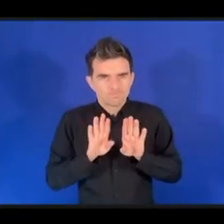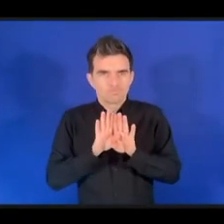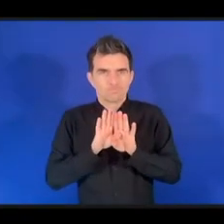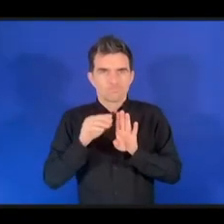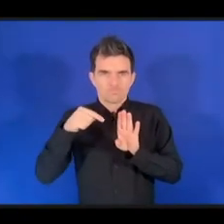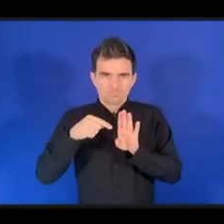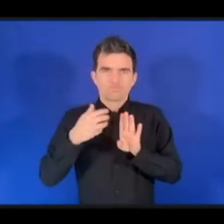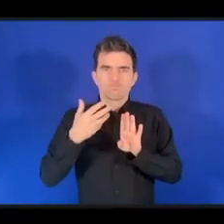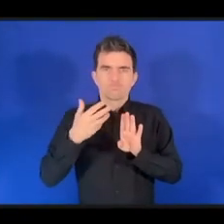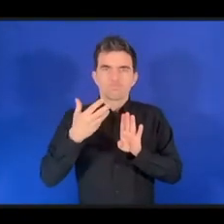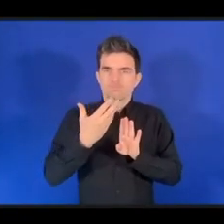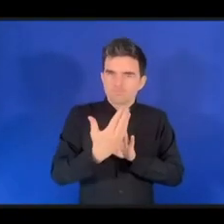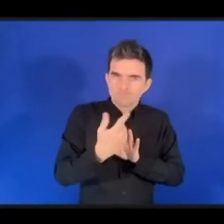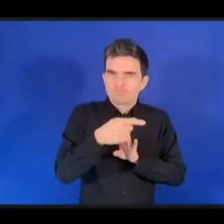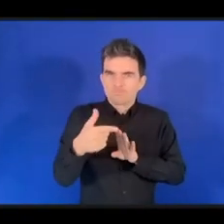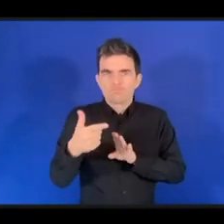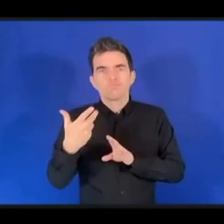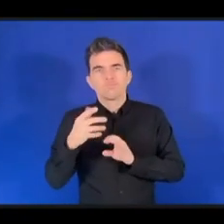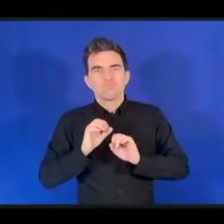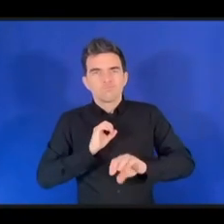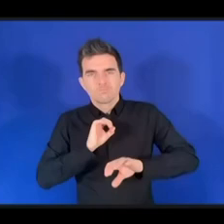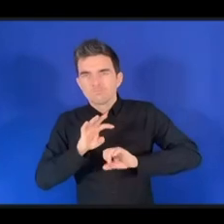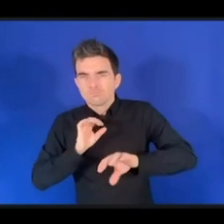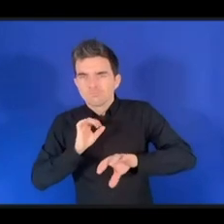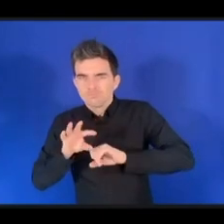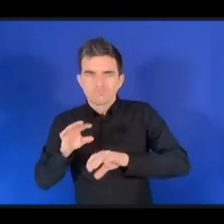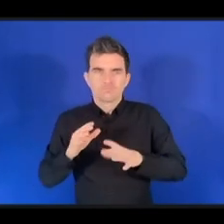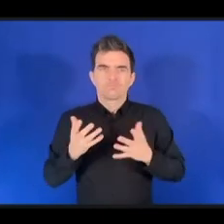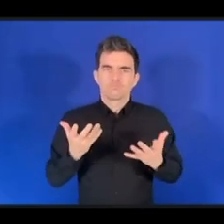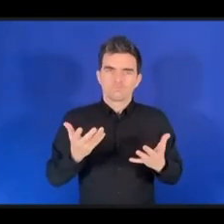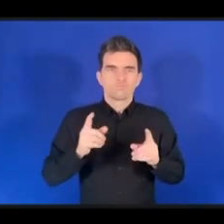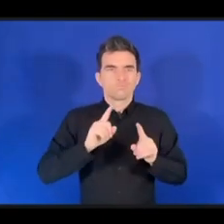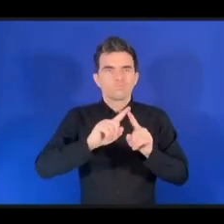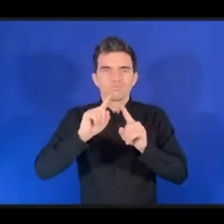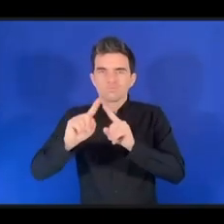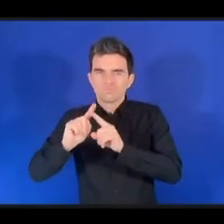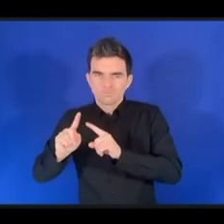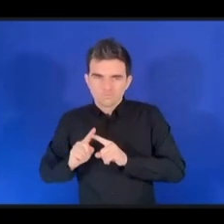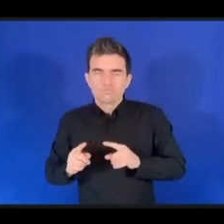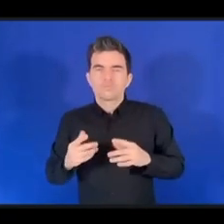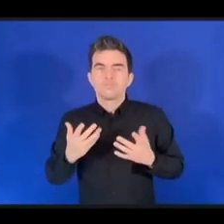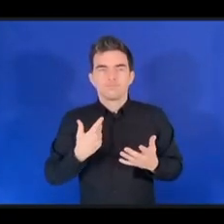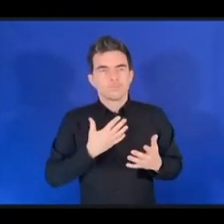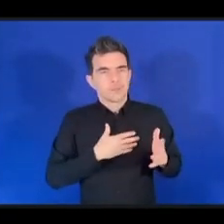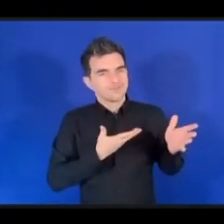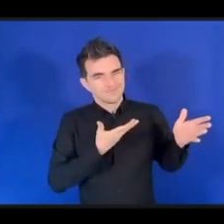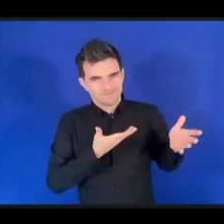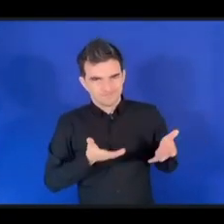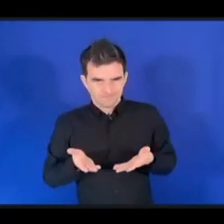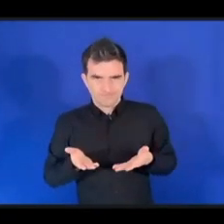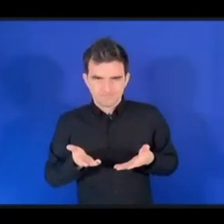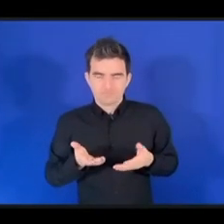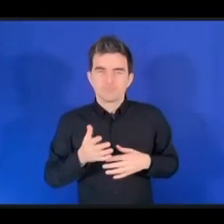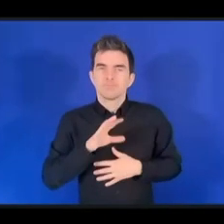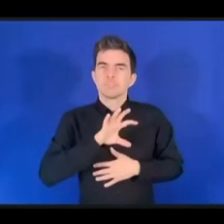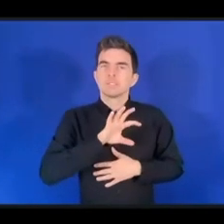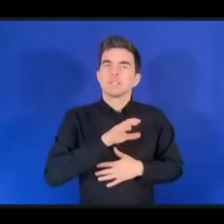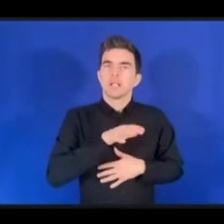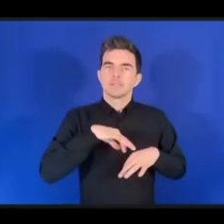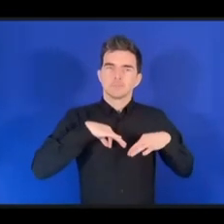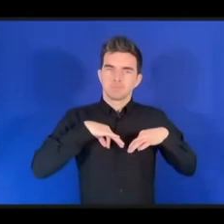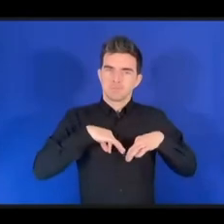заключительное слово. Хочу поприветствовать господина Ватанаби Каичи, министра внутренних дел и